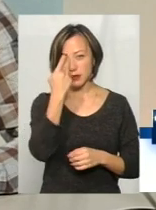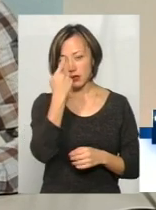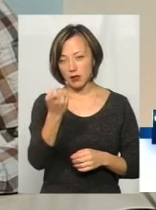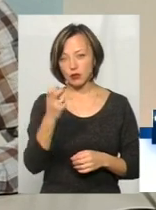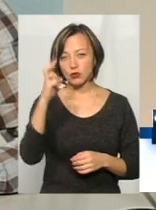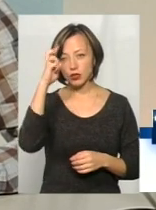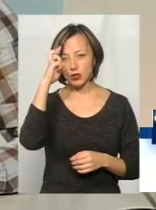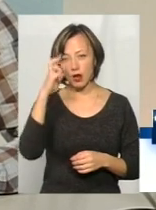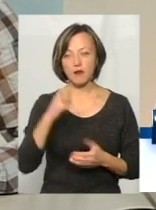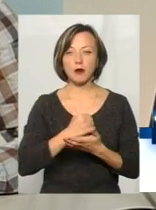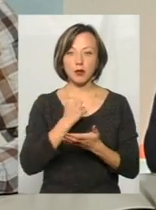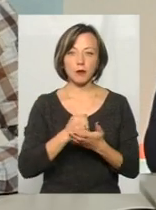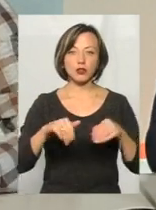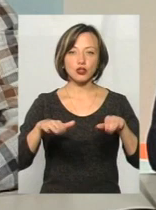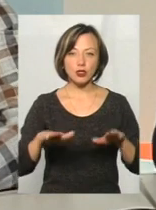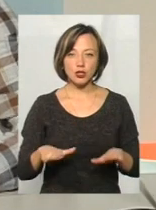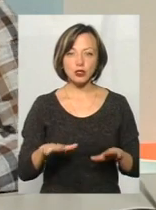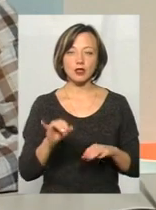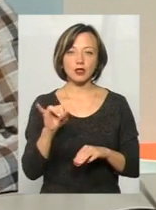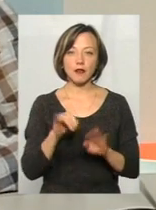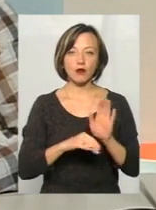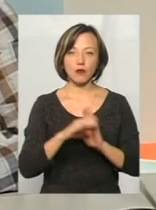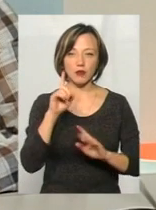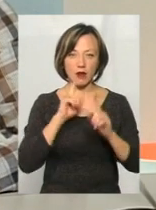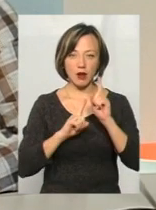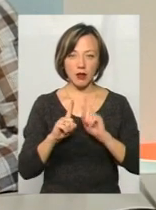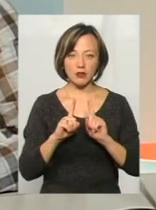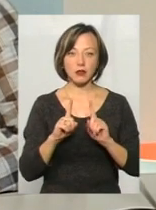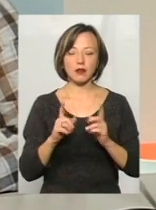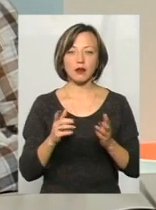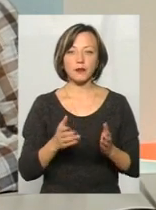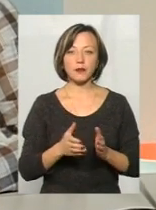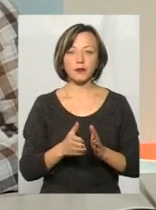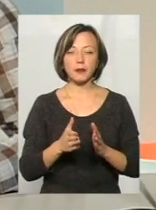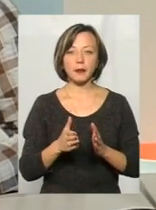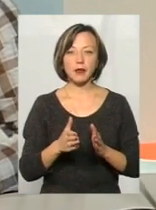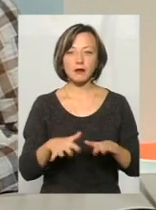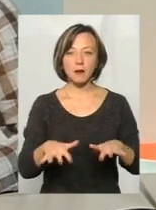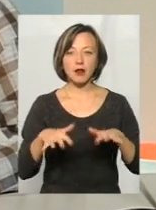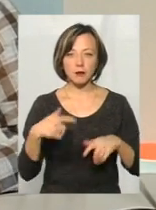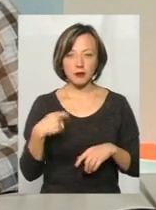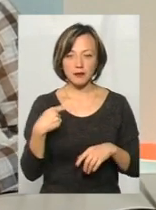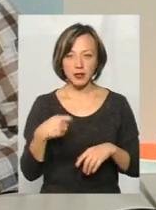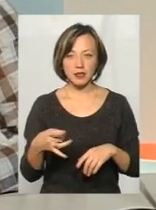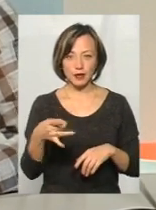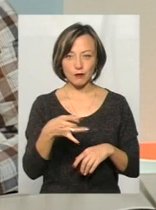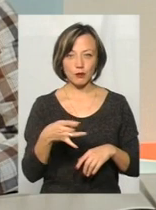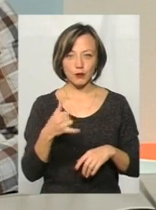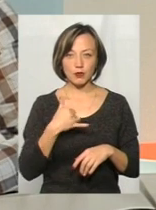держава, приймаючи такі рішення, і законодавець в особі, Верховна Рада в особі держави, наспарламентсько-президентська республіка,